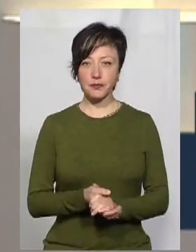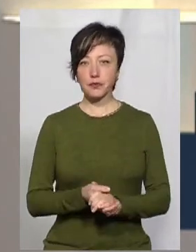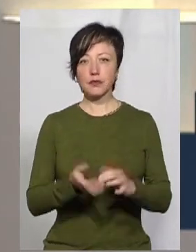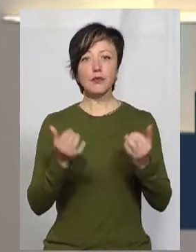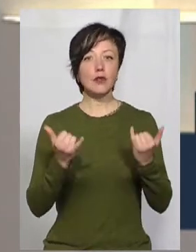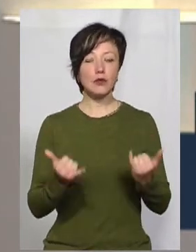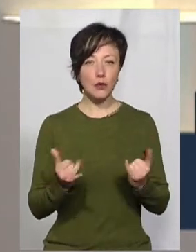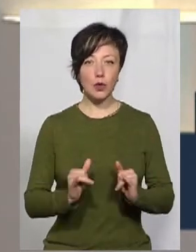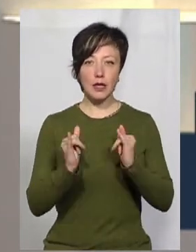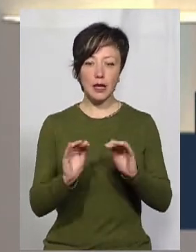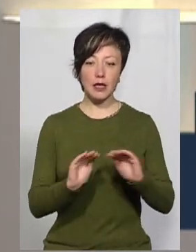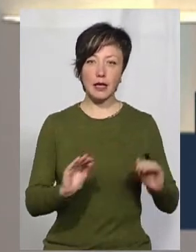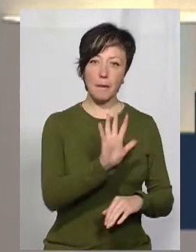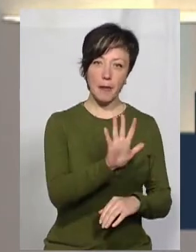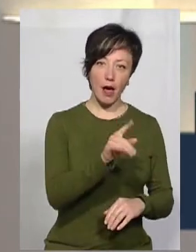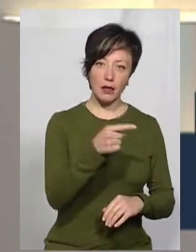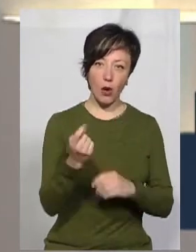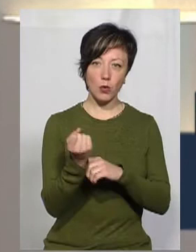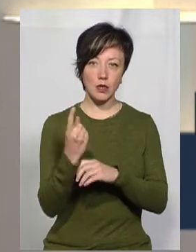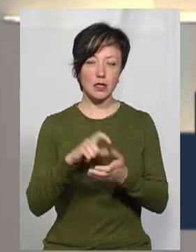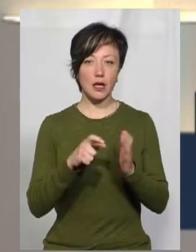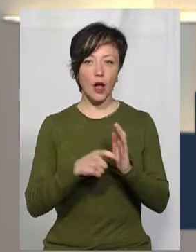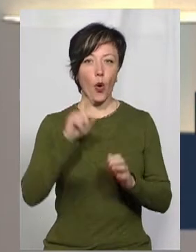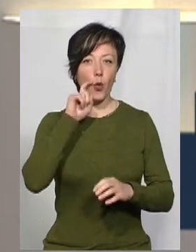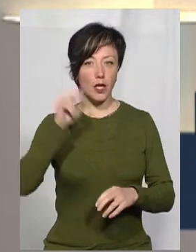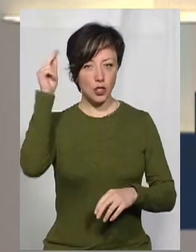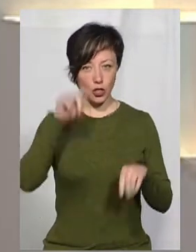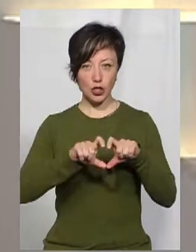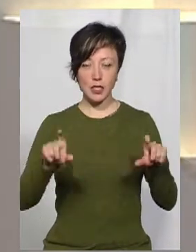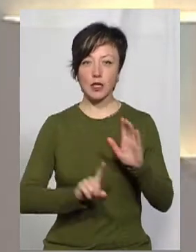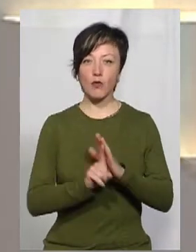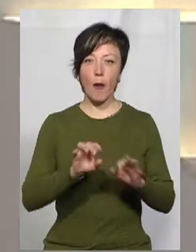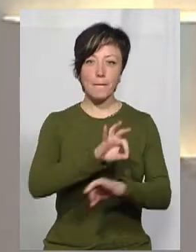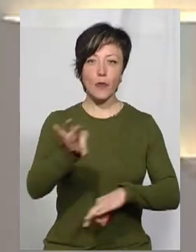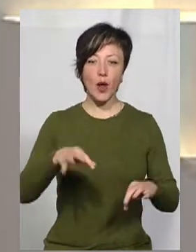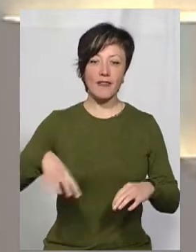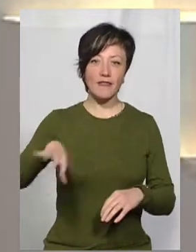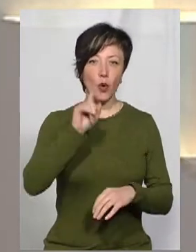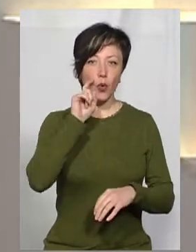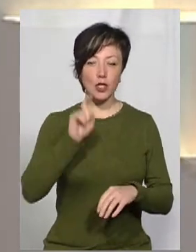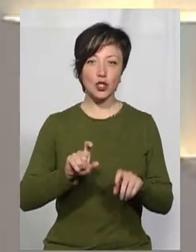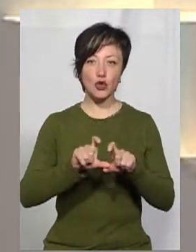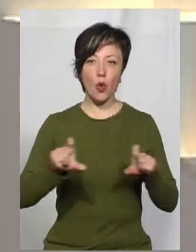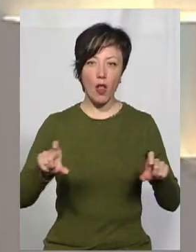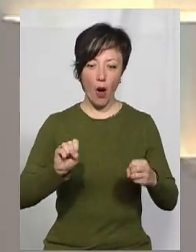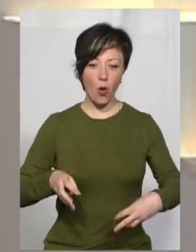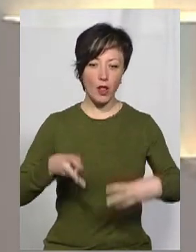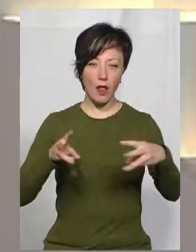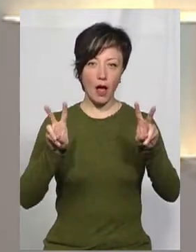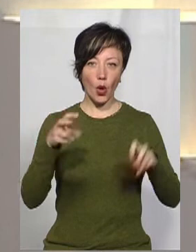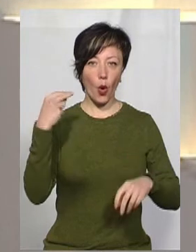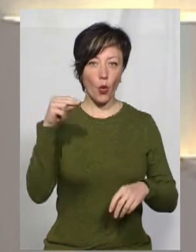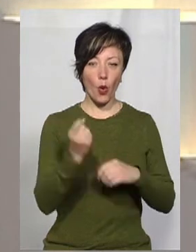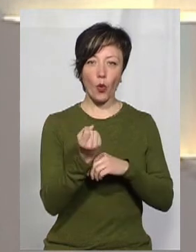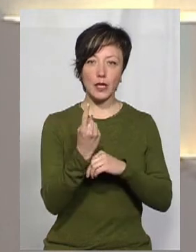Сьогодні для учнів 5-11 класів українських шкіл стартував проєкт «Всеукраїнська школа онлайн». Уроки з